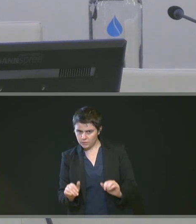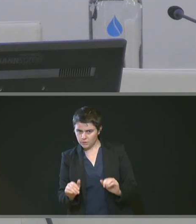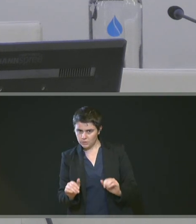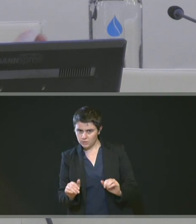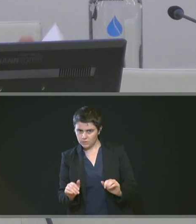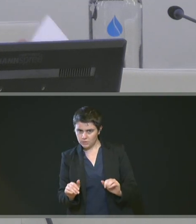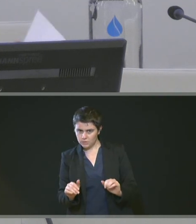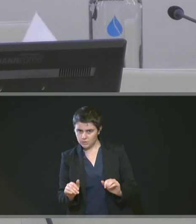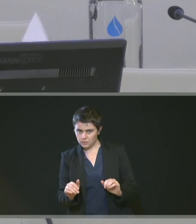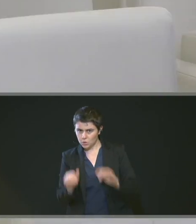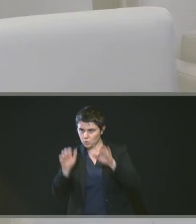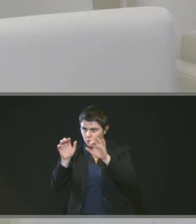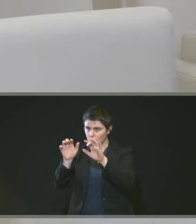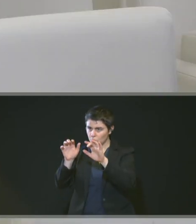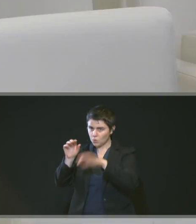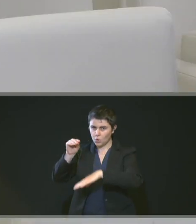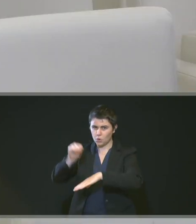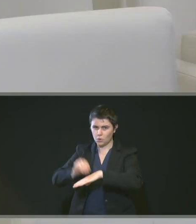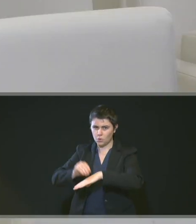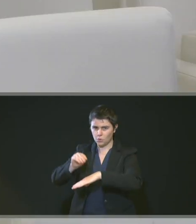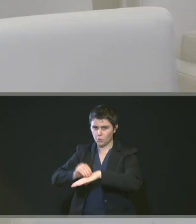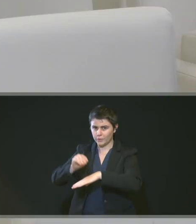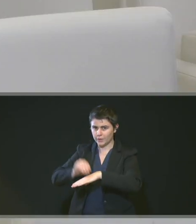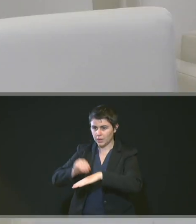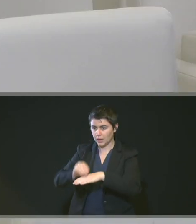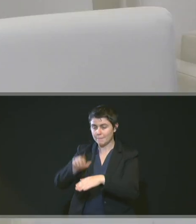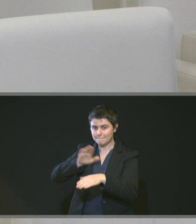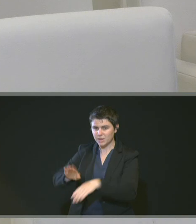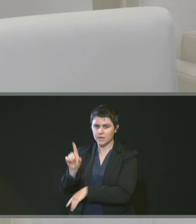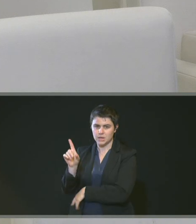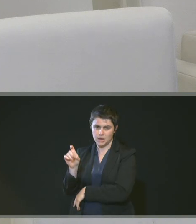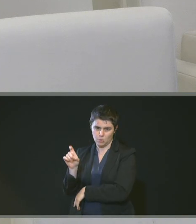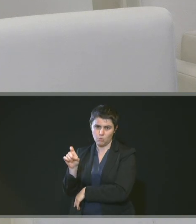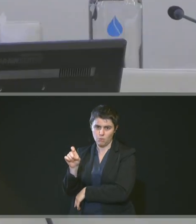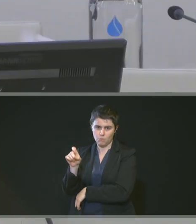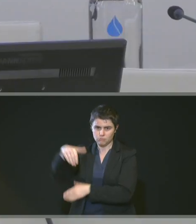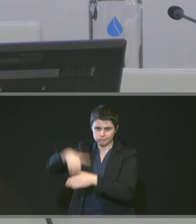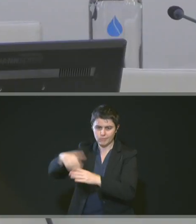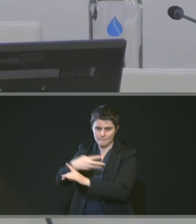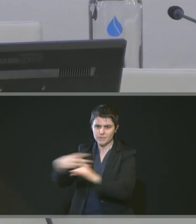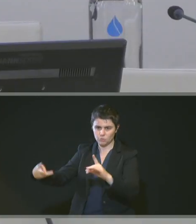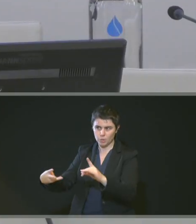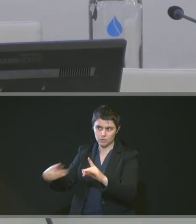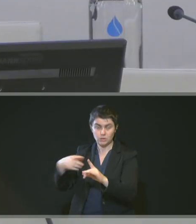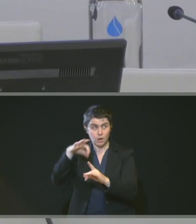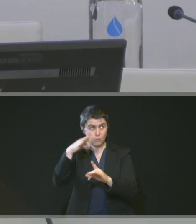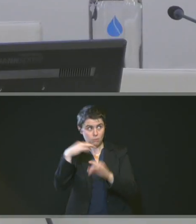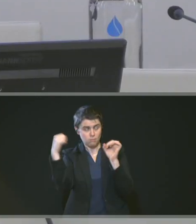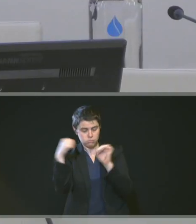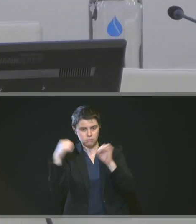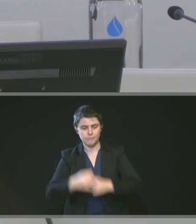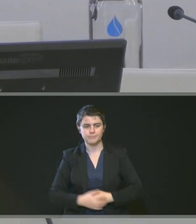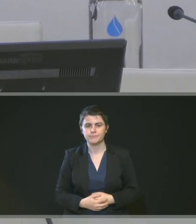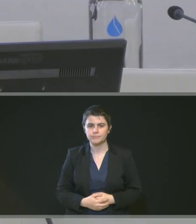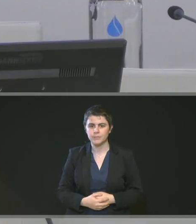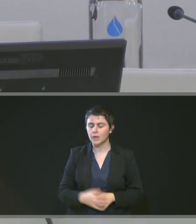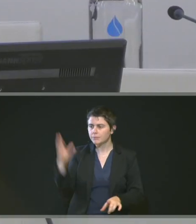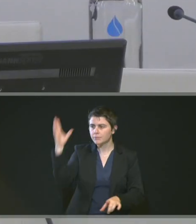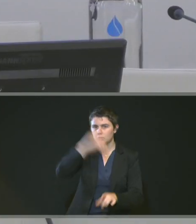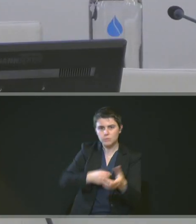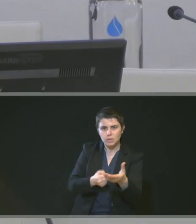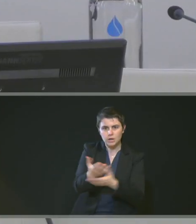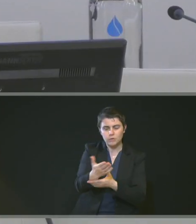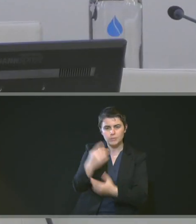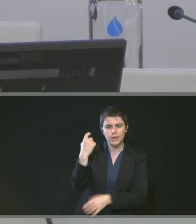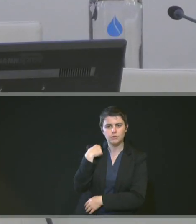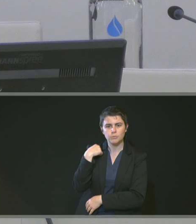du Conseil d'exploitation de la Régie de l'eau et de'assainissement. Voilà. Absolument. Et d'ailleurs, je m'aperçois que je ne l'ai pas précisé pour la numéro 31.